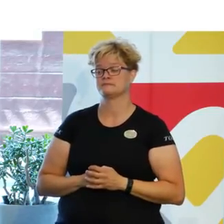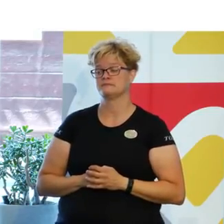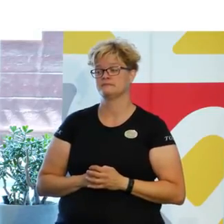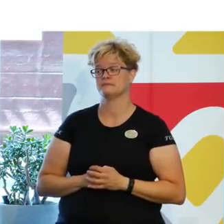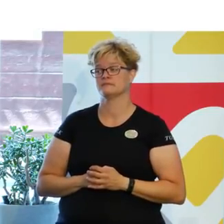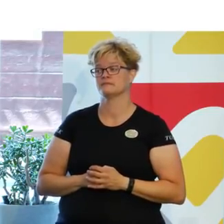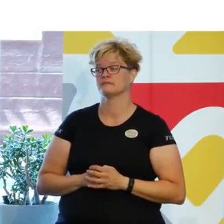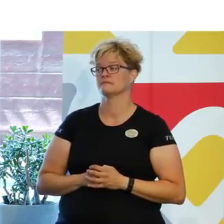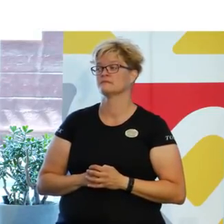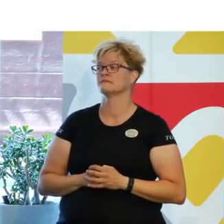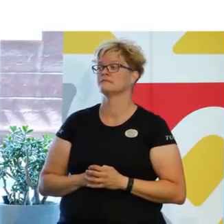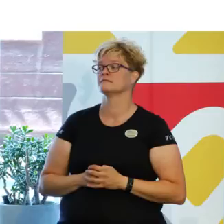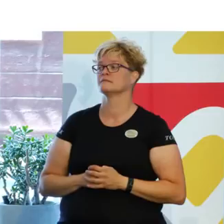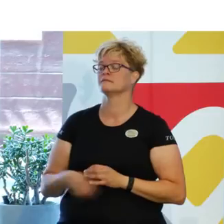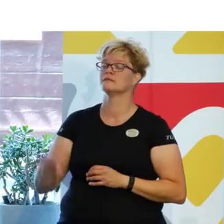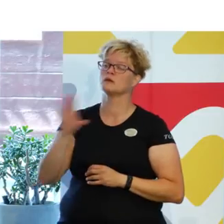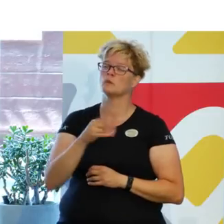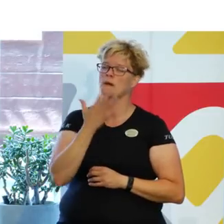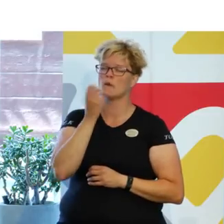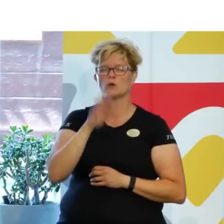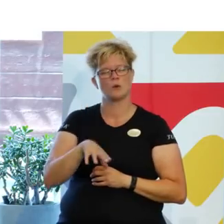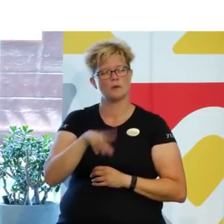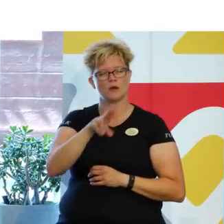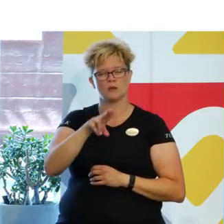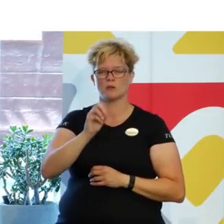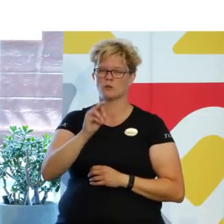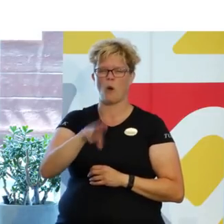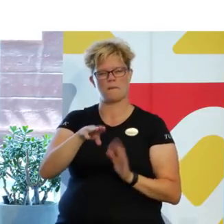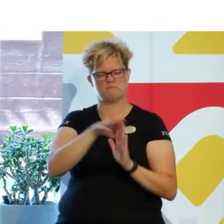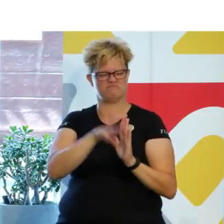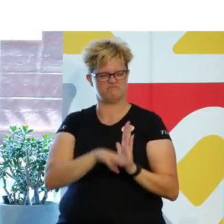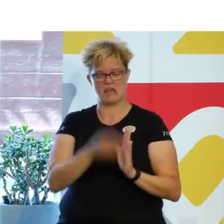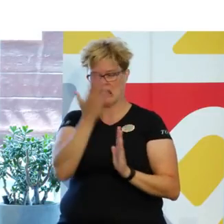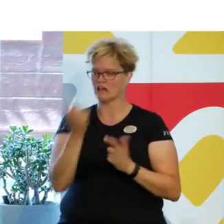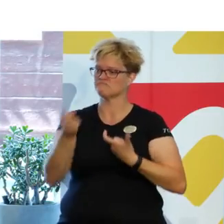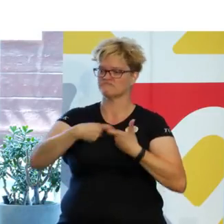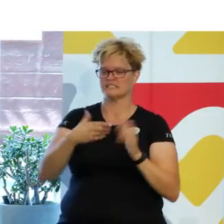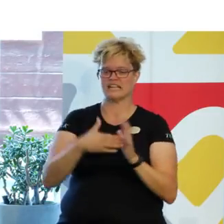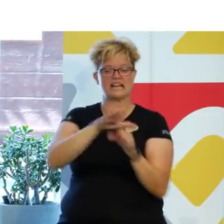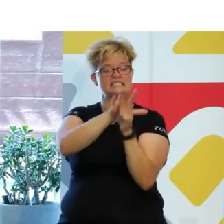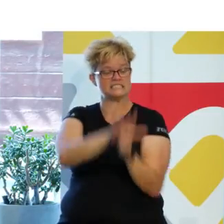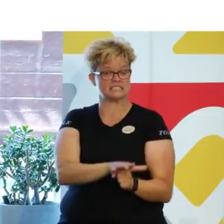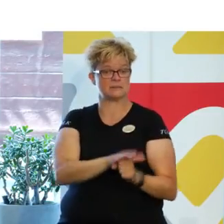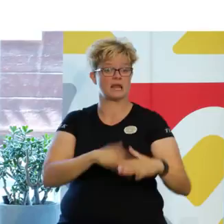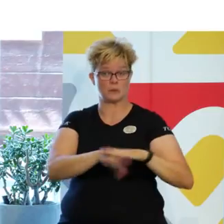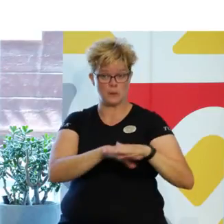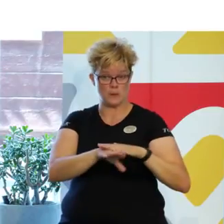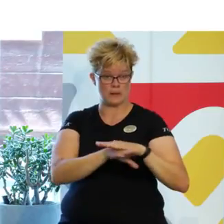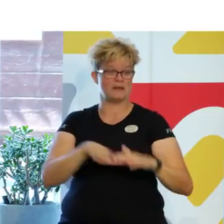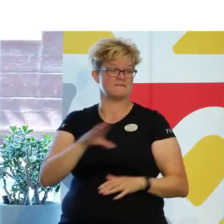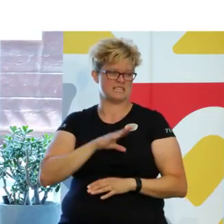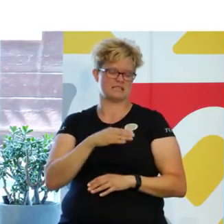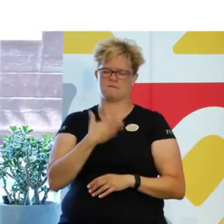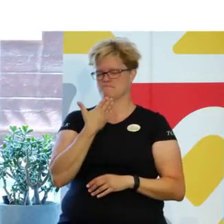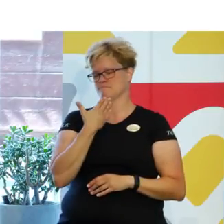När man pratar om normer så kan man koppla det till diskrimineringsgrunderna. Vi har ju en eminent